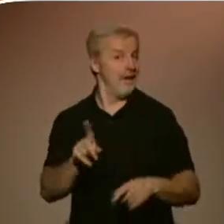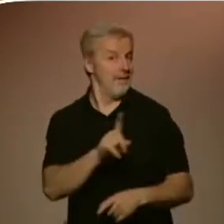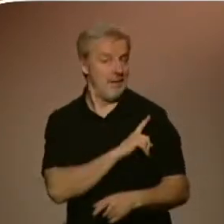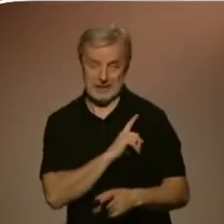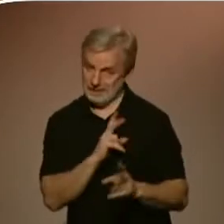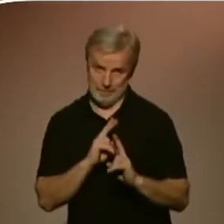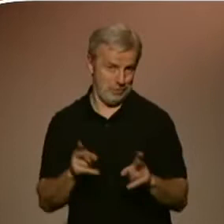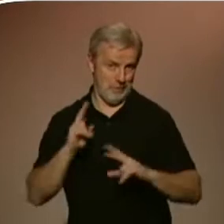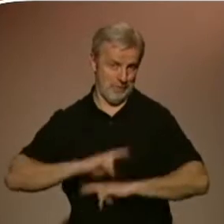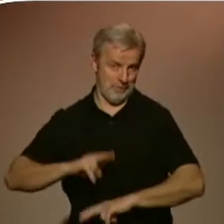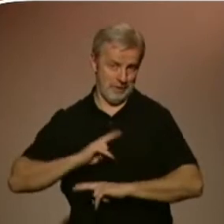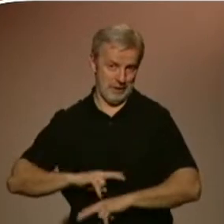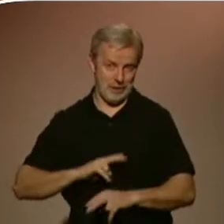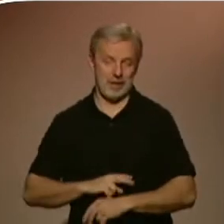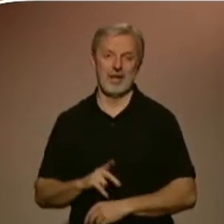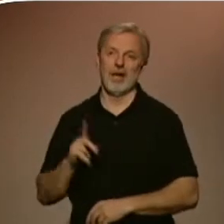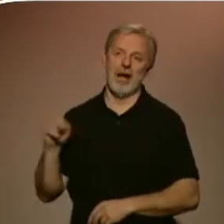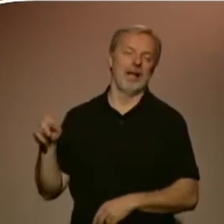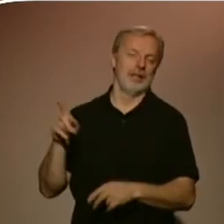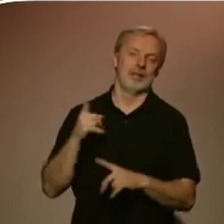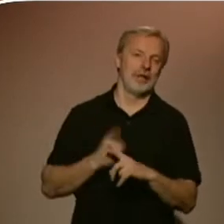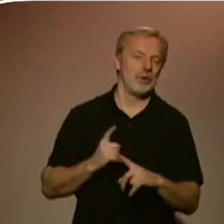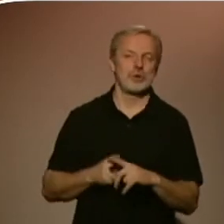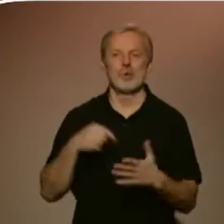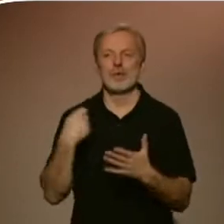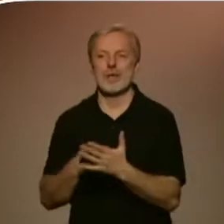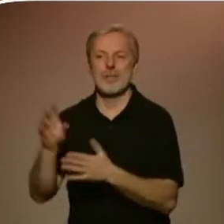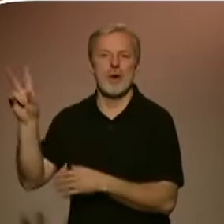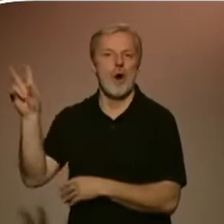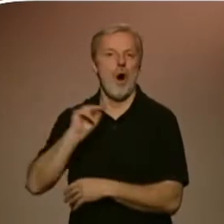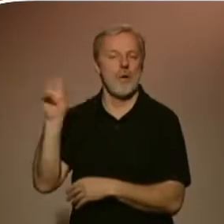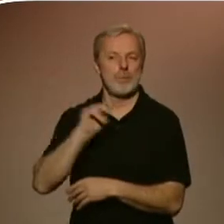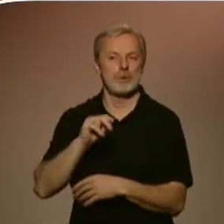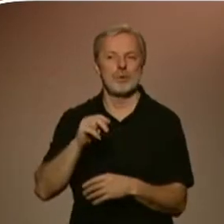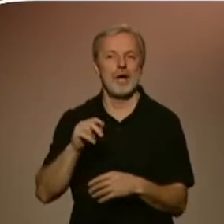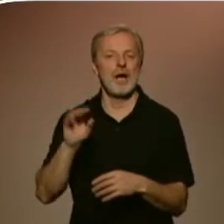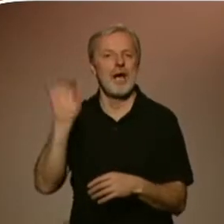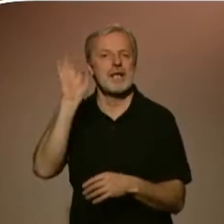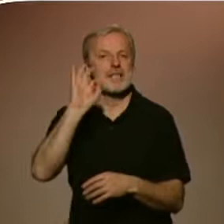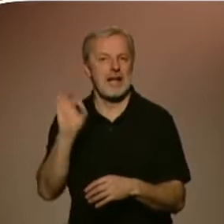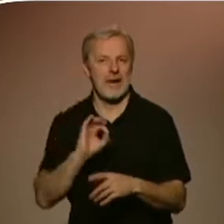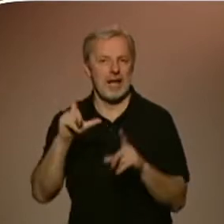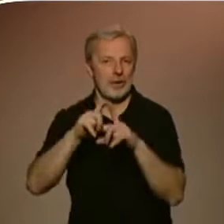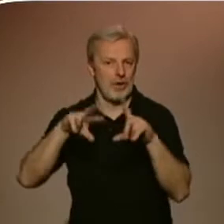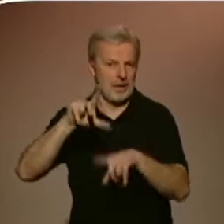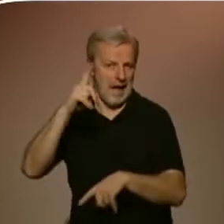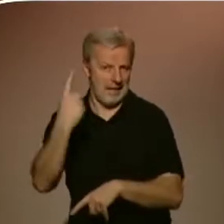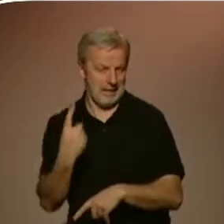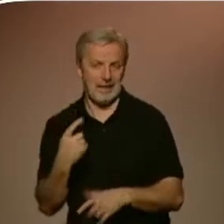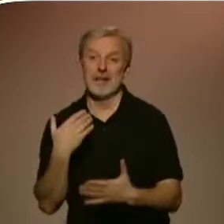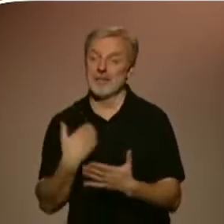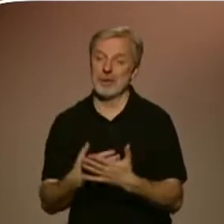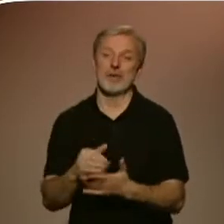třeba nějaká inspirace Salvádorem dalí a tak dál, že mě už taky nebaví se malovat jen tak, jak vypadám. zrovna ty grimasy jsou dost